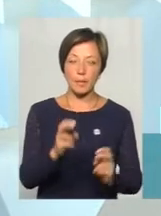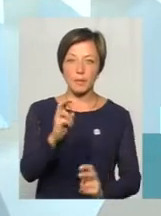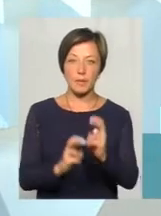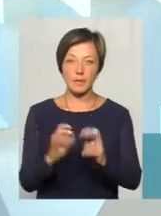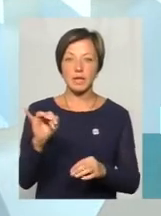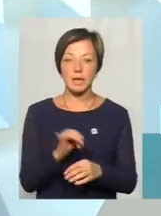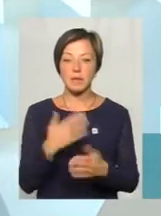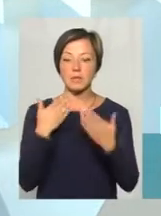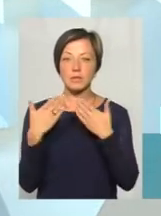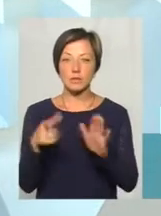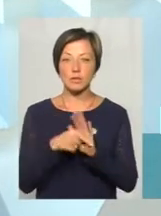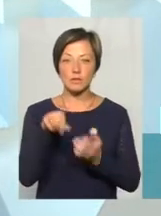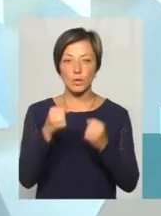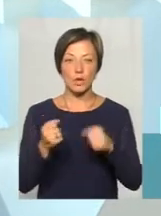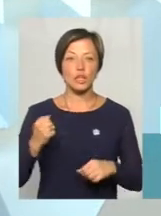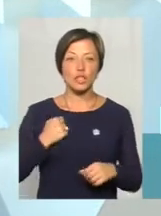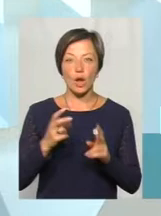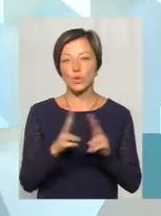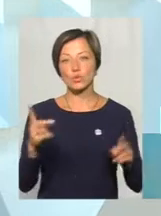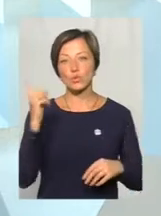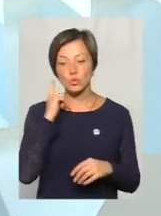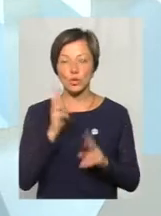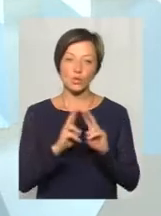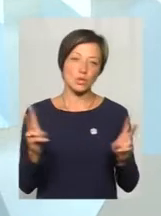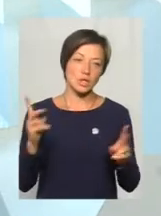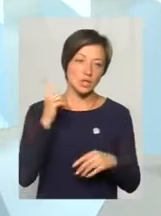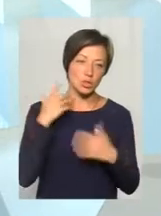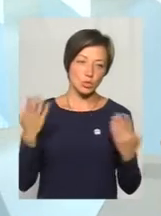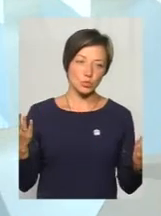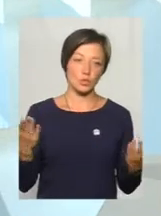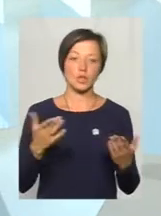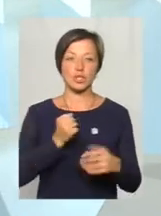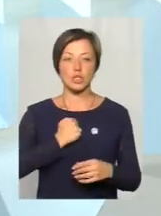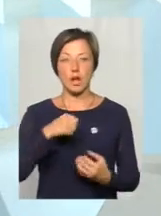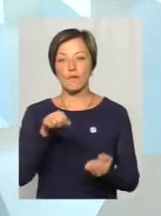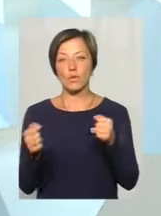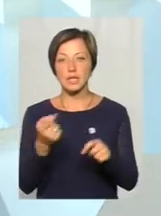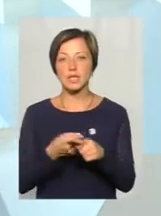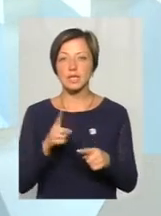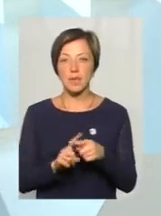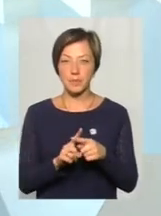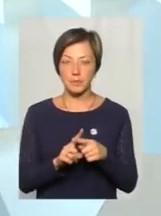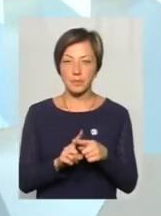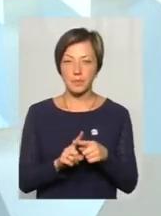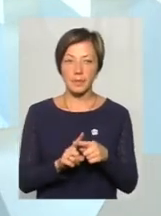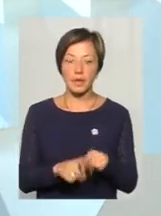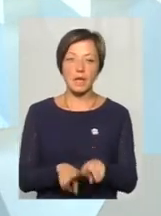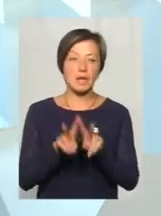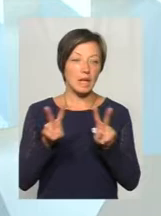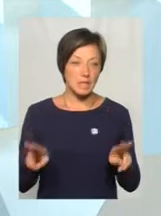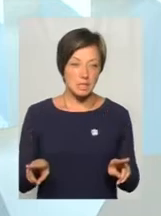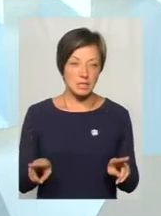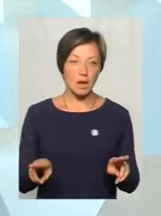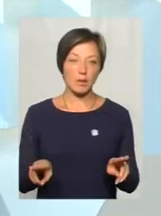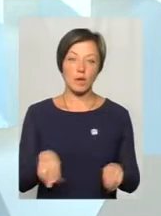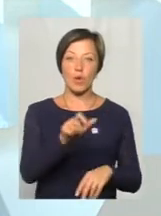і посідували з водіями. На жаль, хтось чує, хтось не чує. На жаль, водії, вони ж такі самі